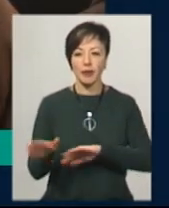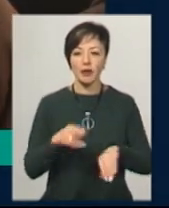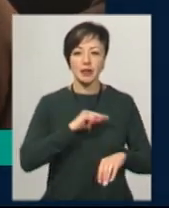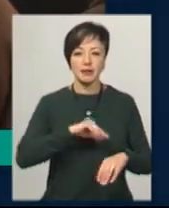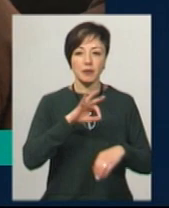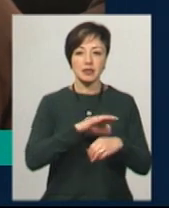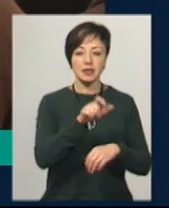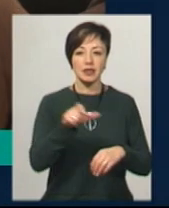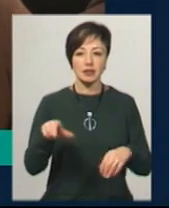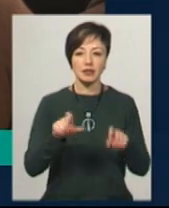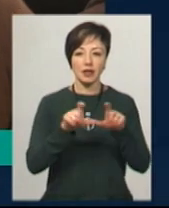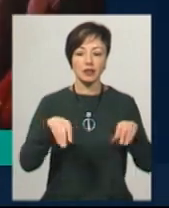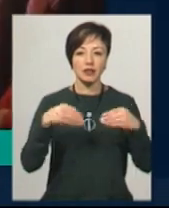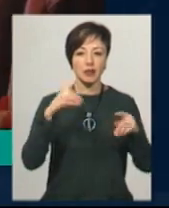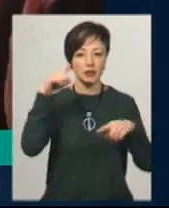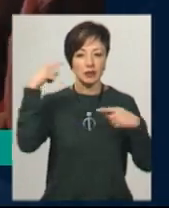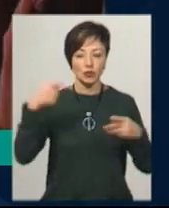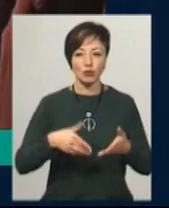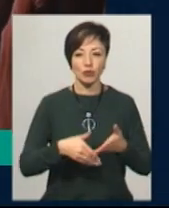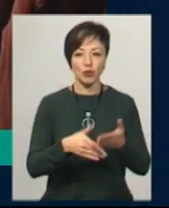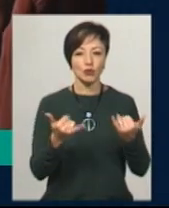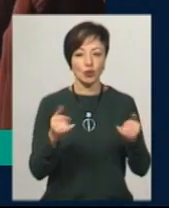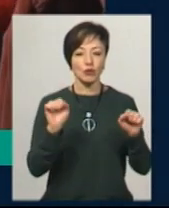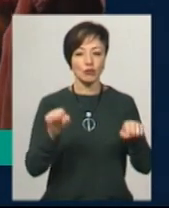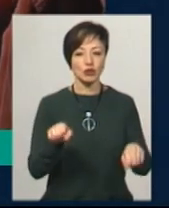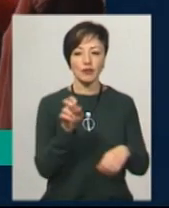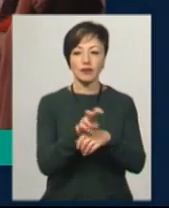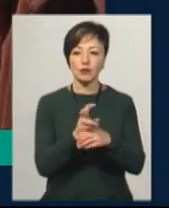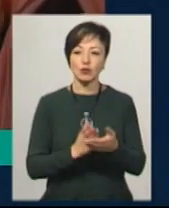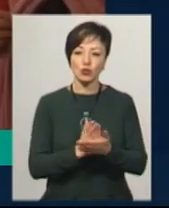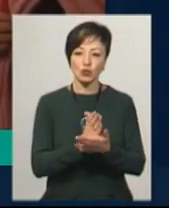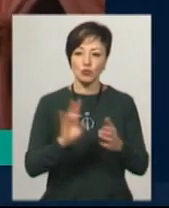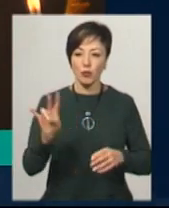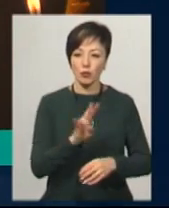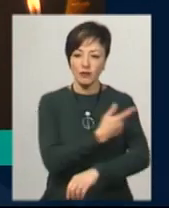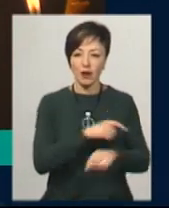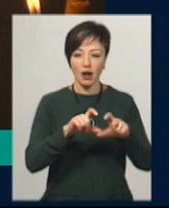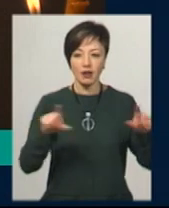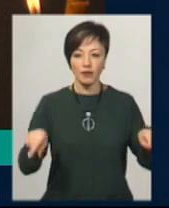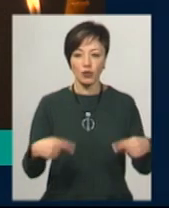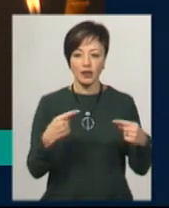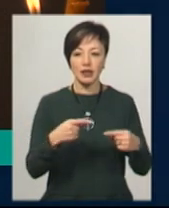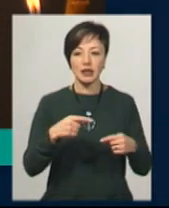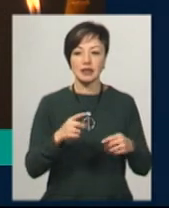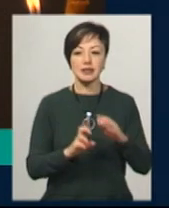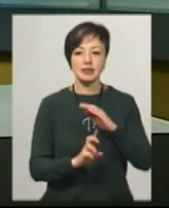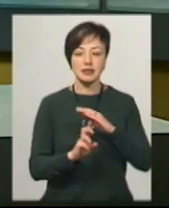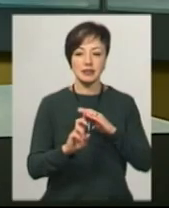та пацієнти закладу з надання психіатричної допомоги від сьогодні можуть відвідувати служби Божі. В лікарні відновили Християнську церкву.